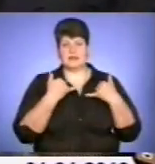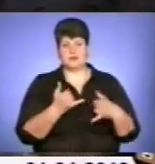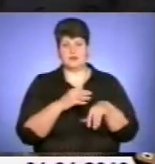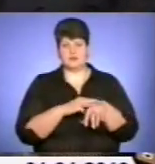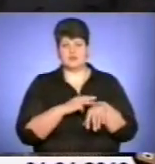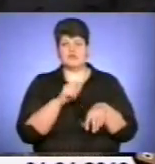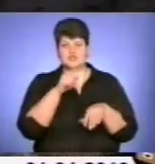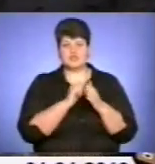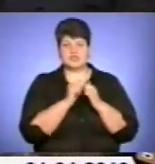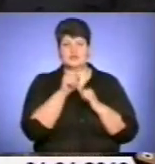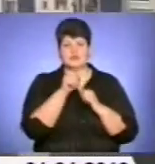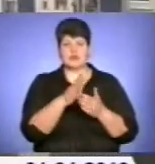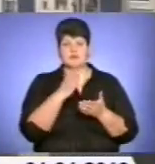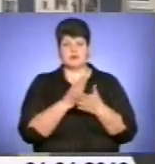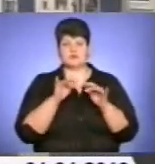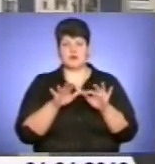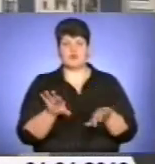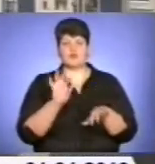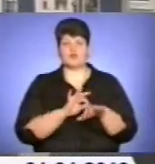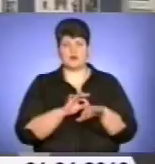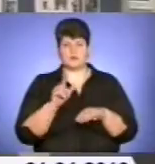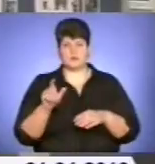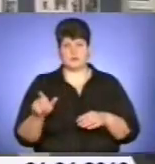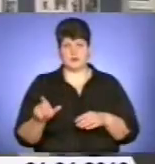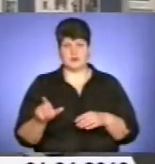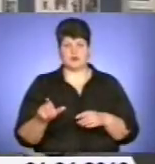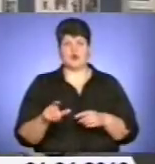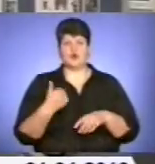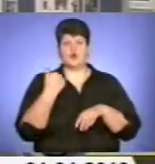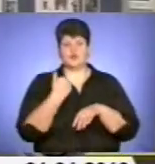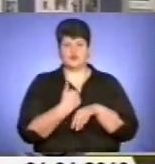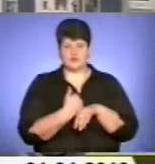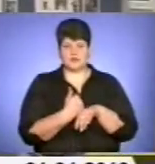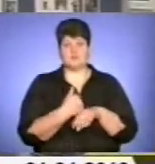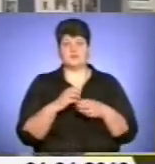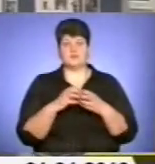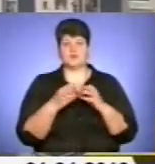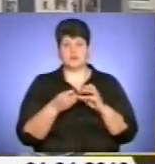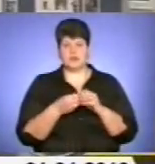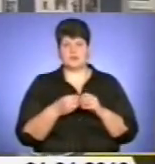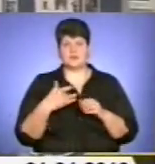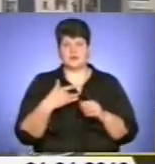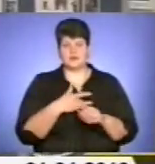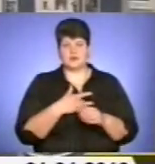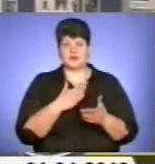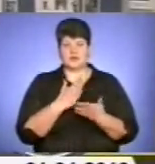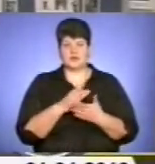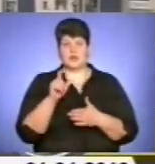саме вони мають справу з хворими. У зв'язку з тим, що саме основний контингент людей, які хворять на туберкульоз, це є люди,